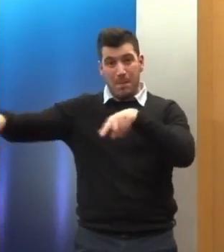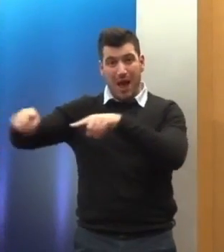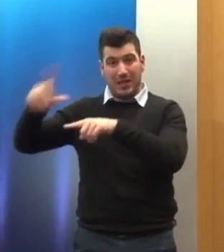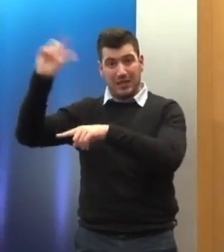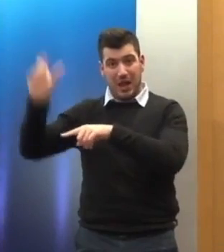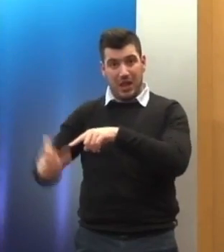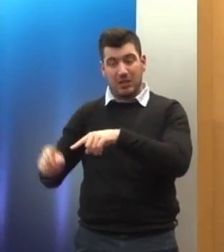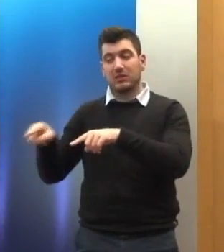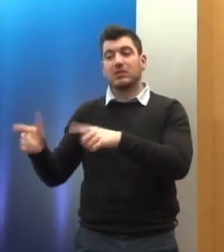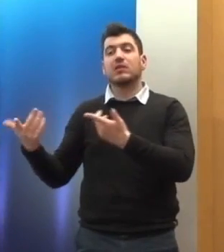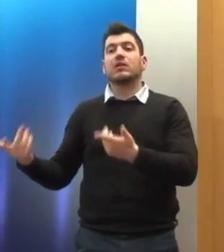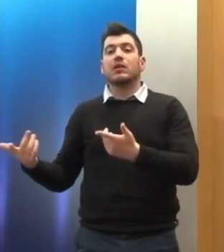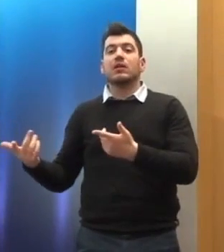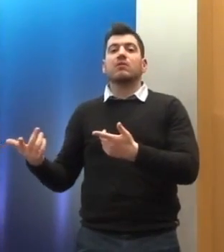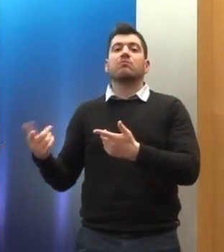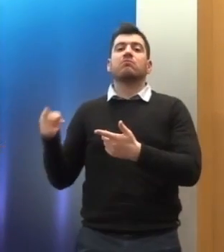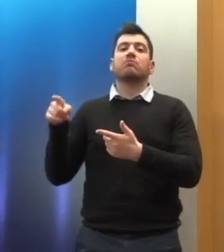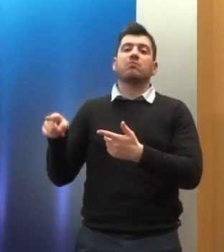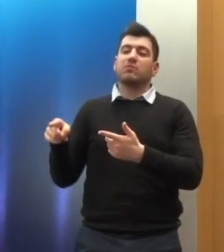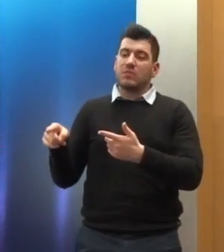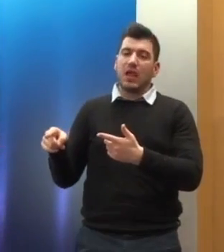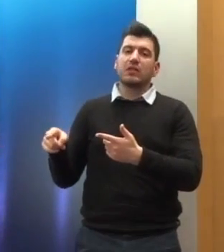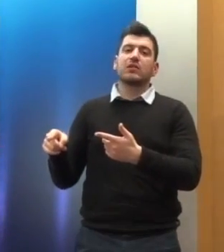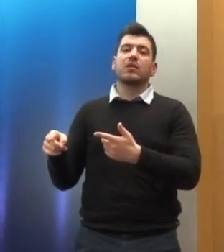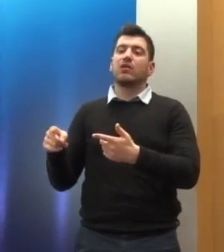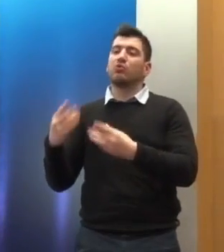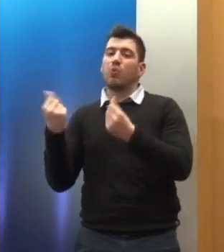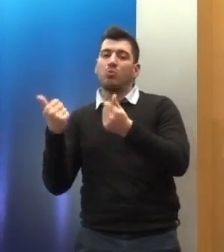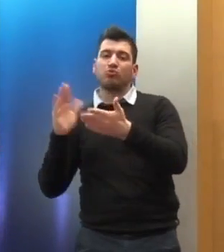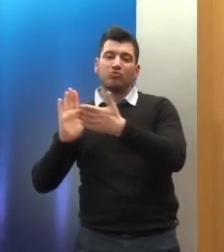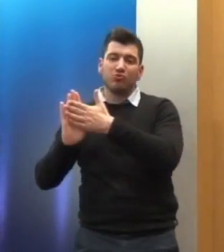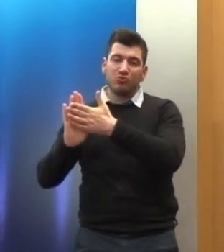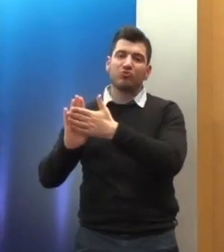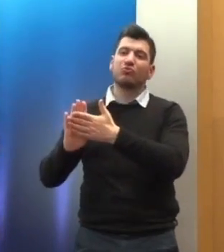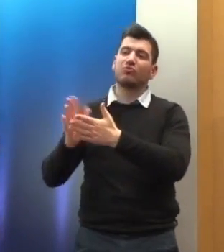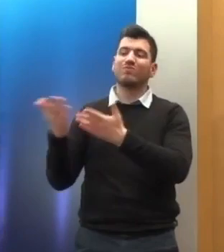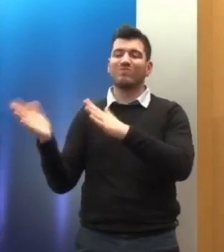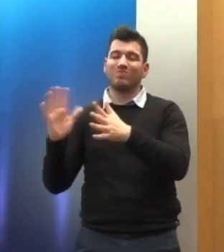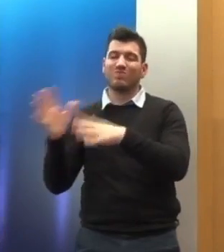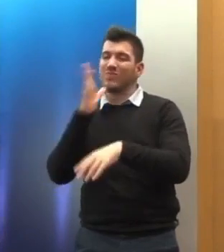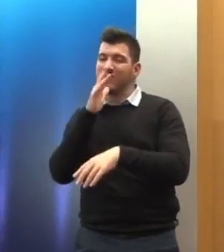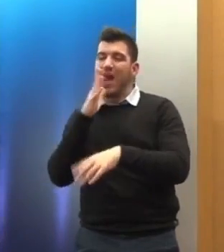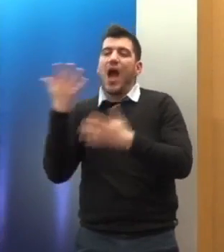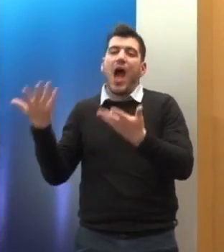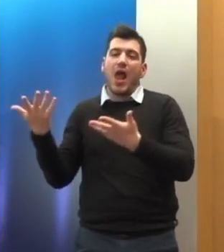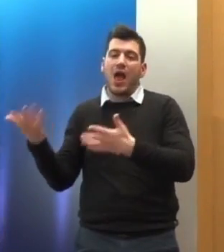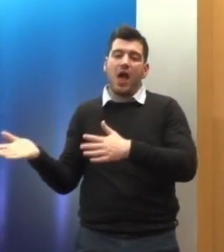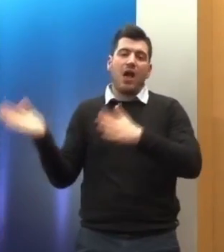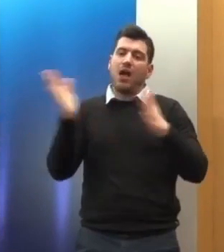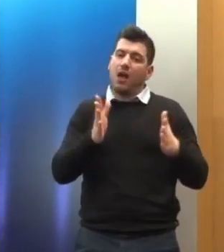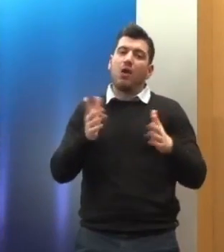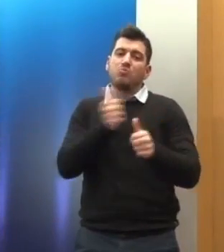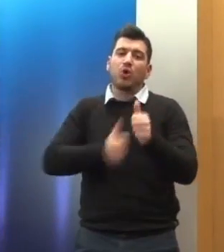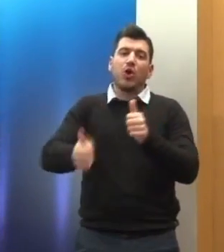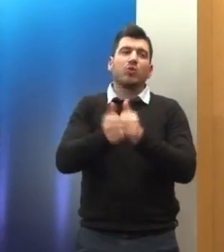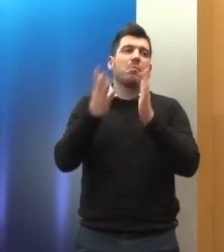με έγκες γυναίκες, με γυναίκες, με μικρά παιδιά, με νεογέννητα παιδιά, με ηλικιωμένους, με αρρώσεις, το τεξής. Άρα λοιπόν, όταν το